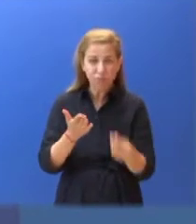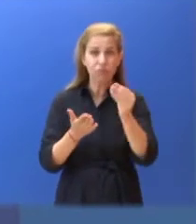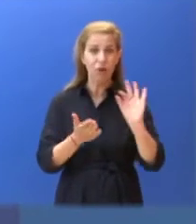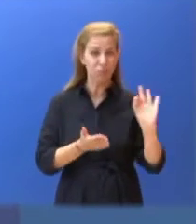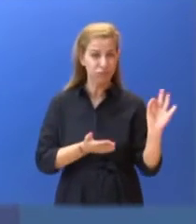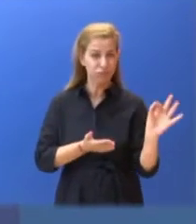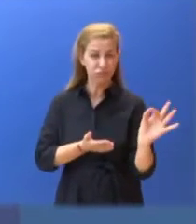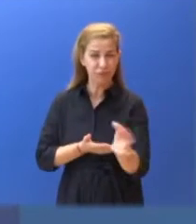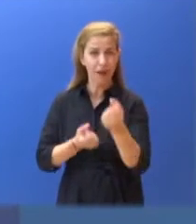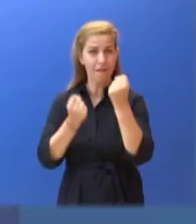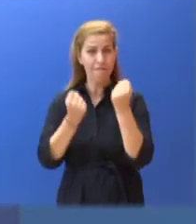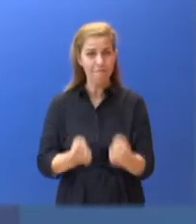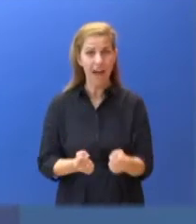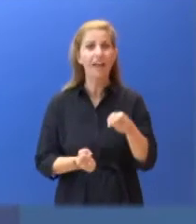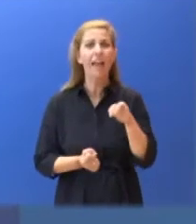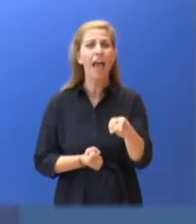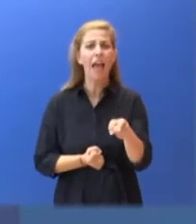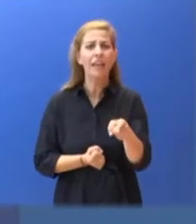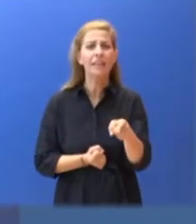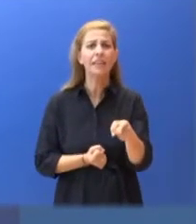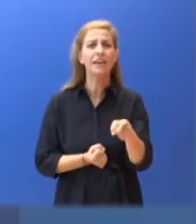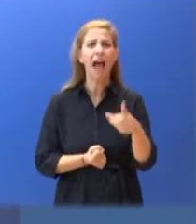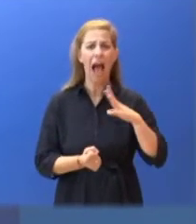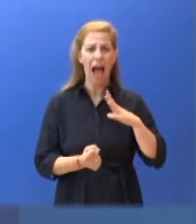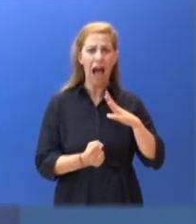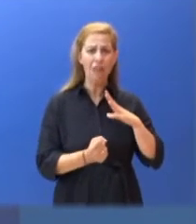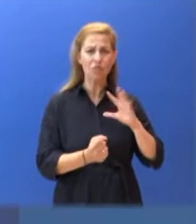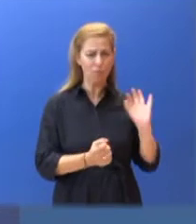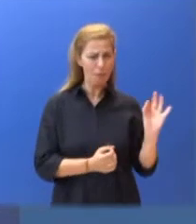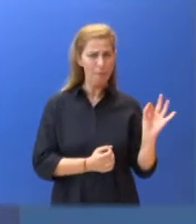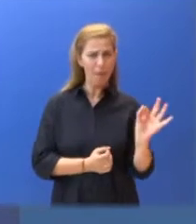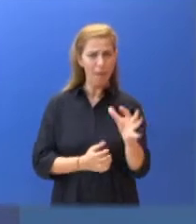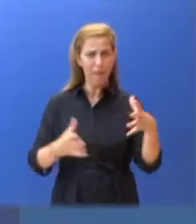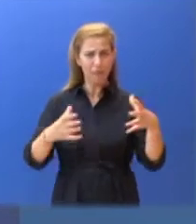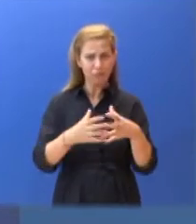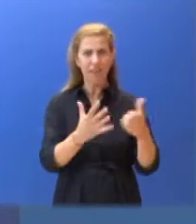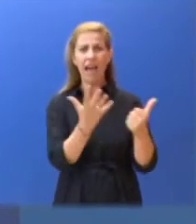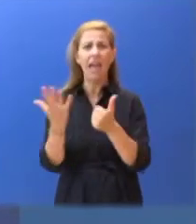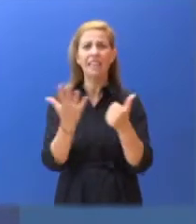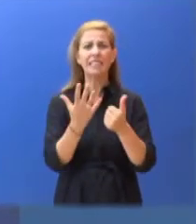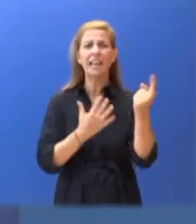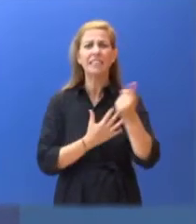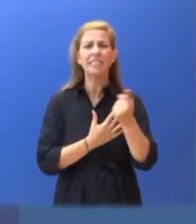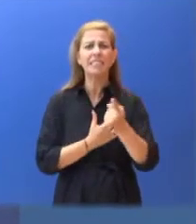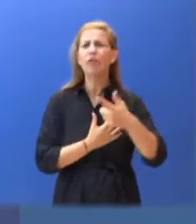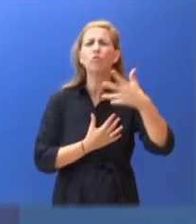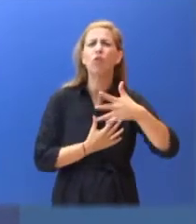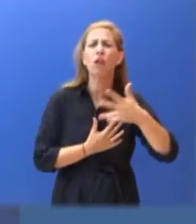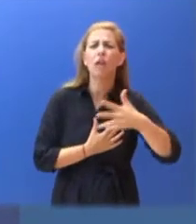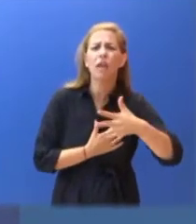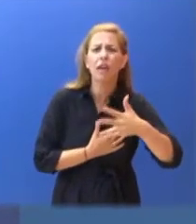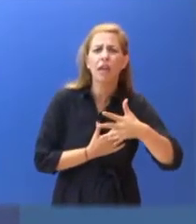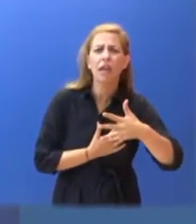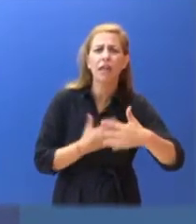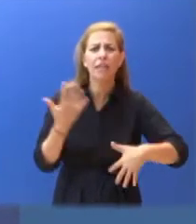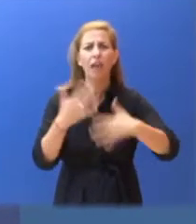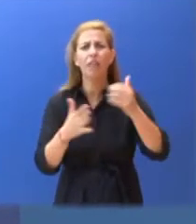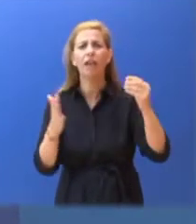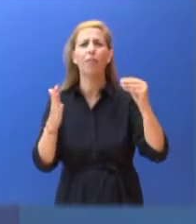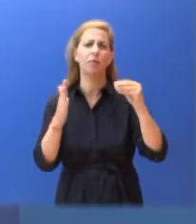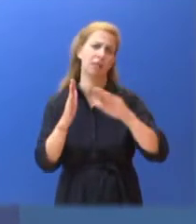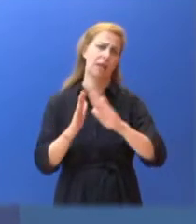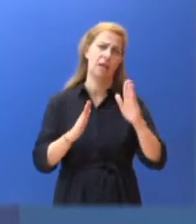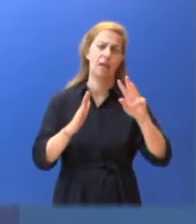αυξημένη θετικότητα, το 66% των κρουσμάτων ηλικίας 15-24 ετών. Ενδεικτικό είναι επίσης το